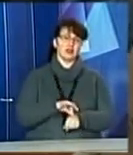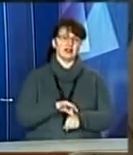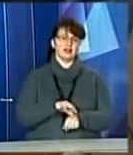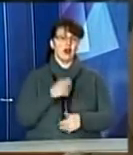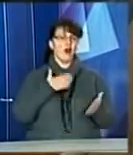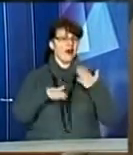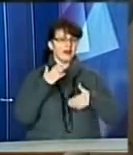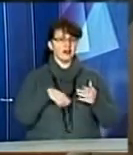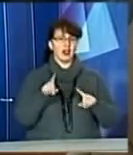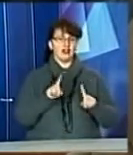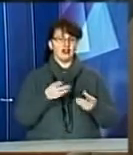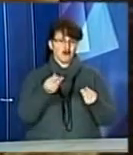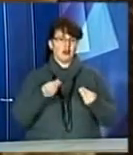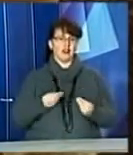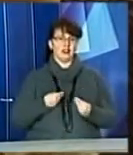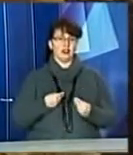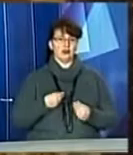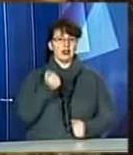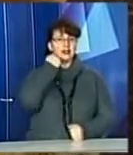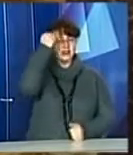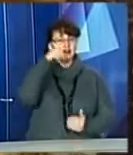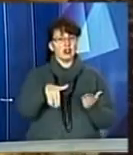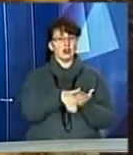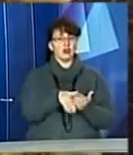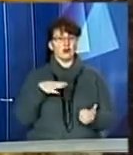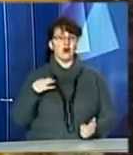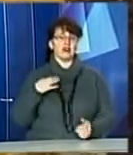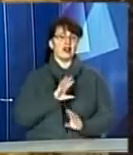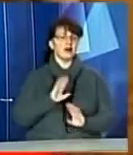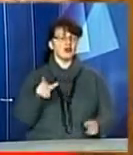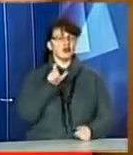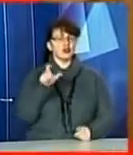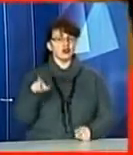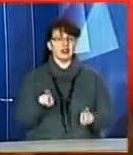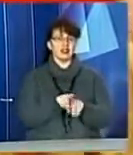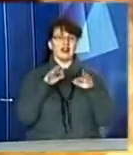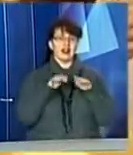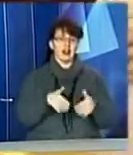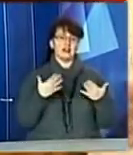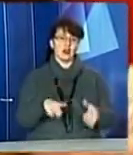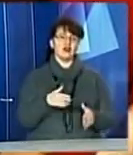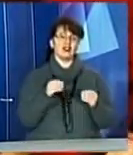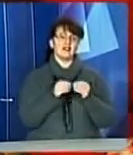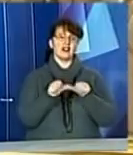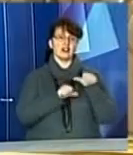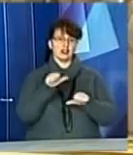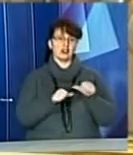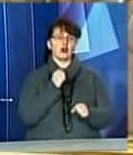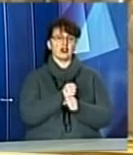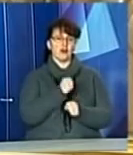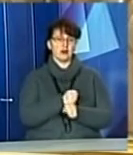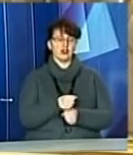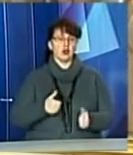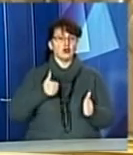доволі на тим, що дають. Завдяки допомозі небайдужих людей така акція діє уже 10 років. До слова, долучитись до допомоги